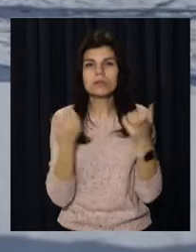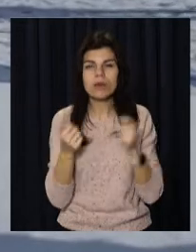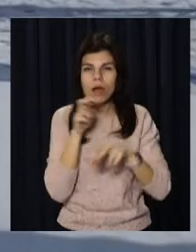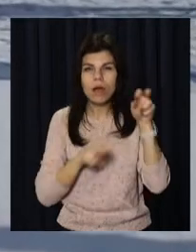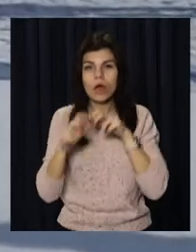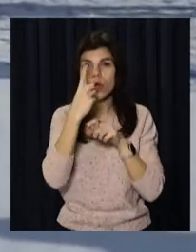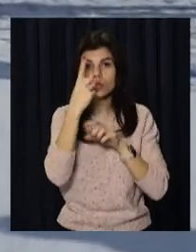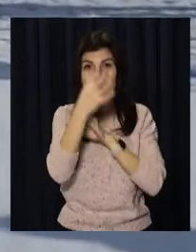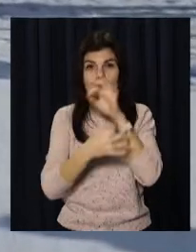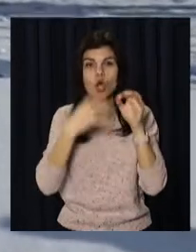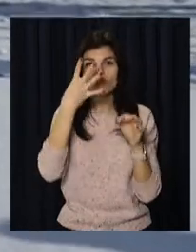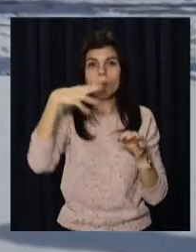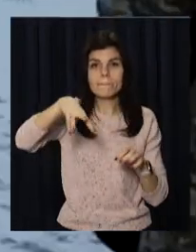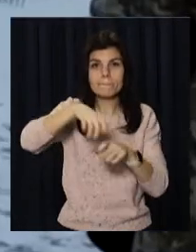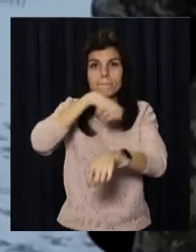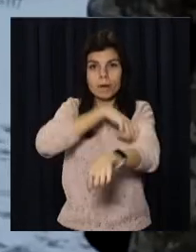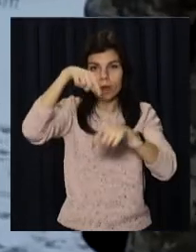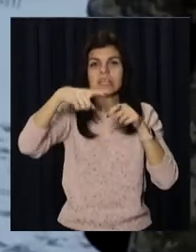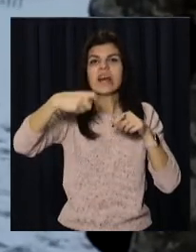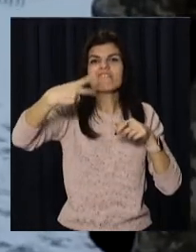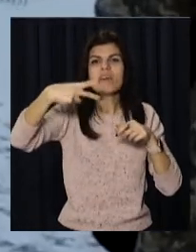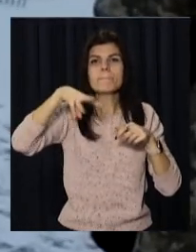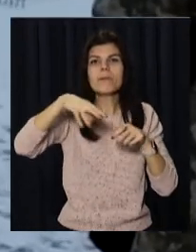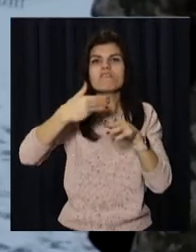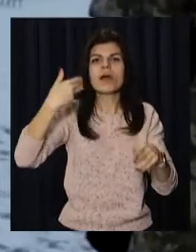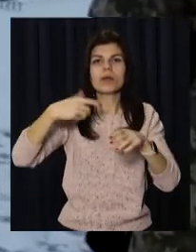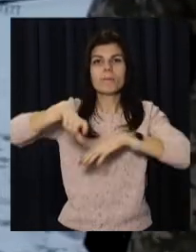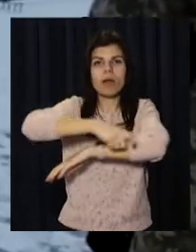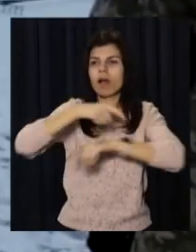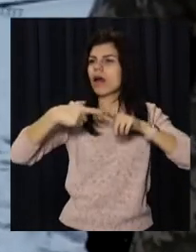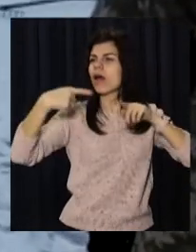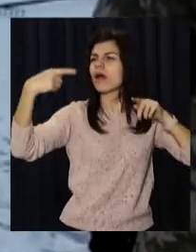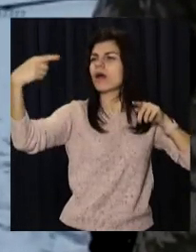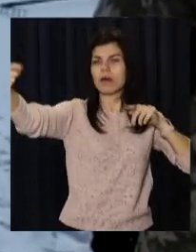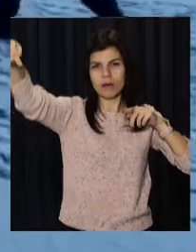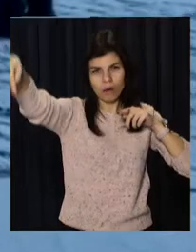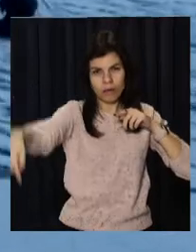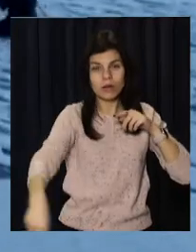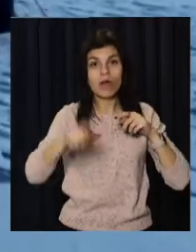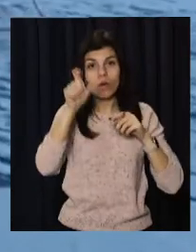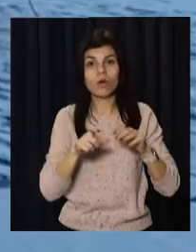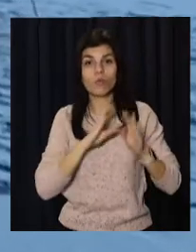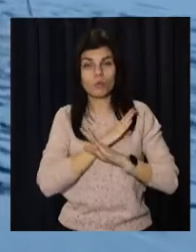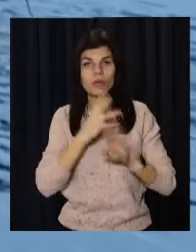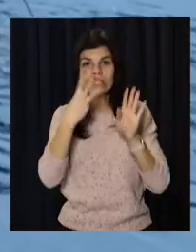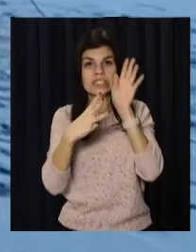4-метровій глибині та за 20 метрів від берега тіло знайшли. Загиблому було 38 років.